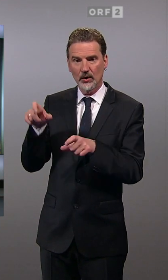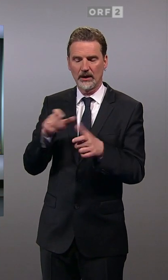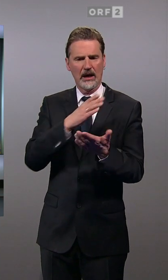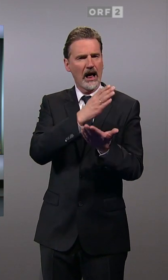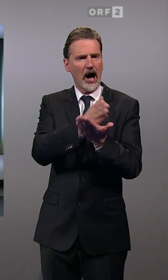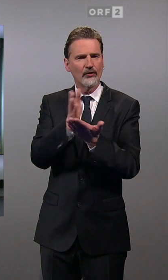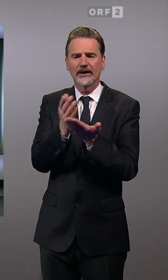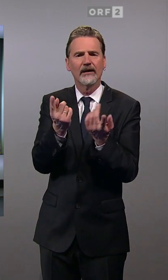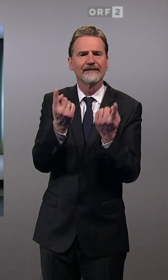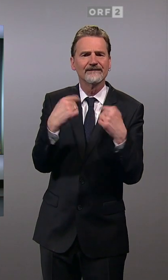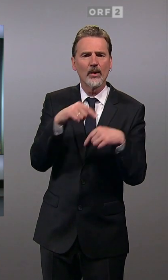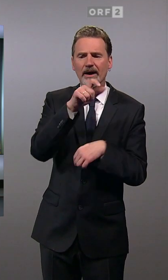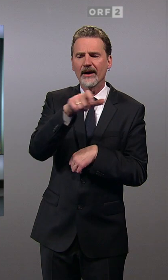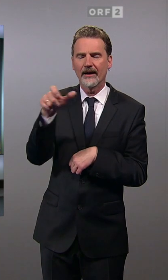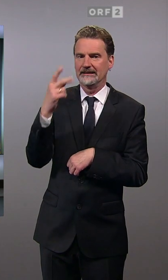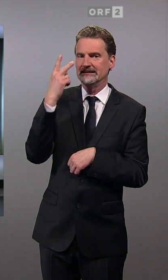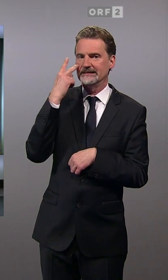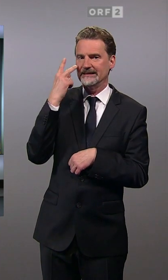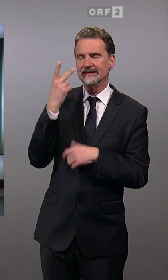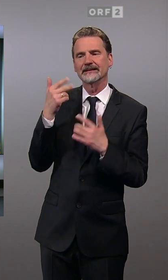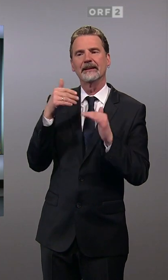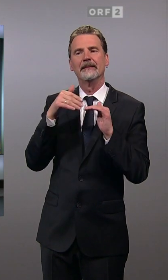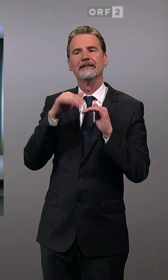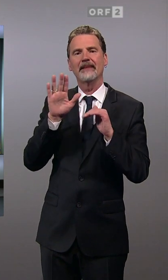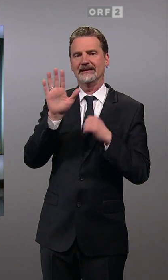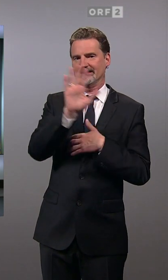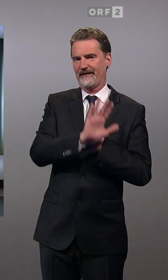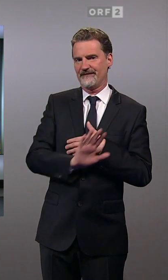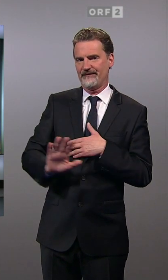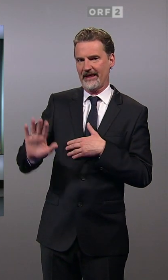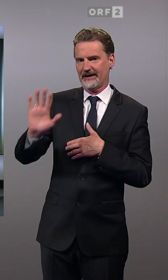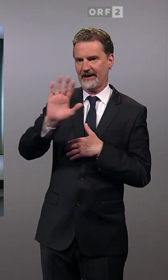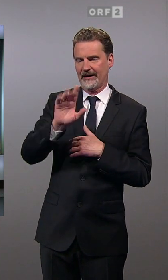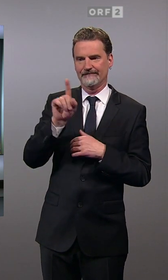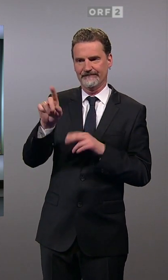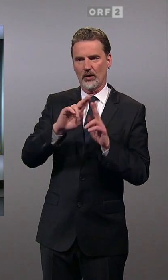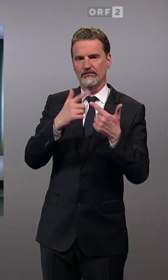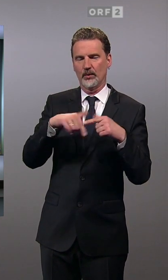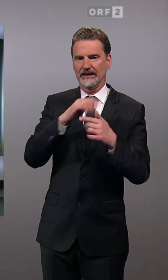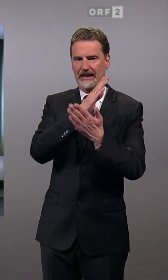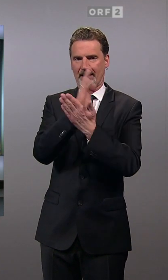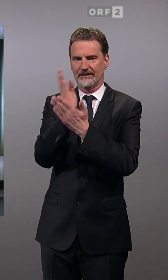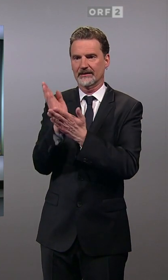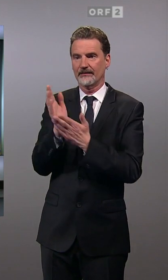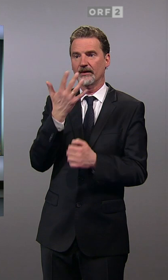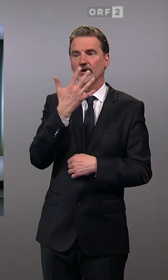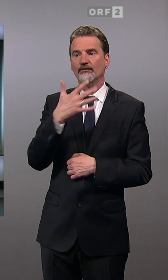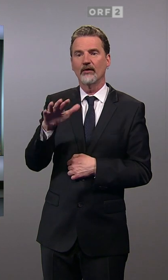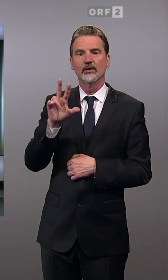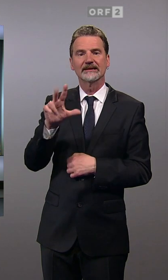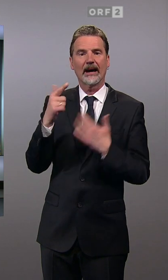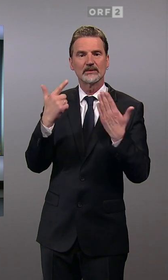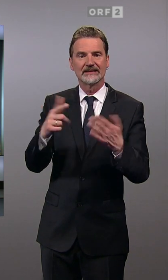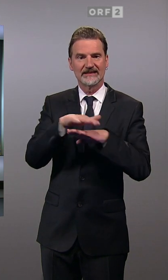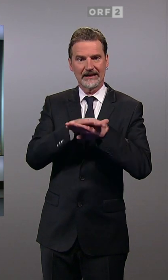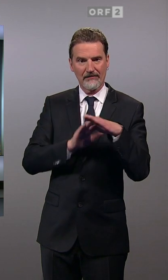sich nicht alle, aber gleich auf die Fläche dieses großen Bundeslandes. In den 573